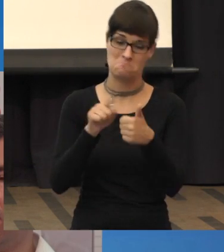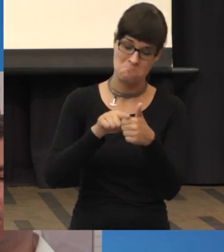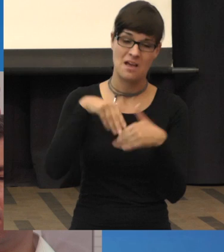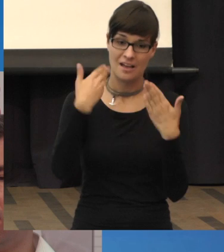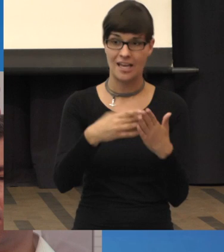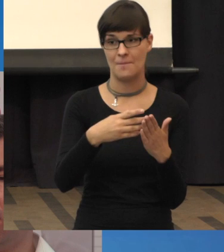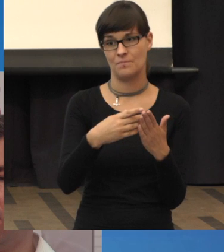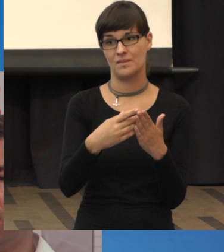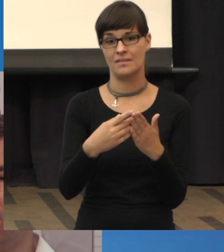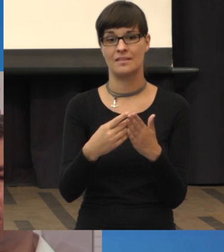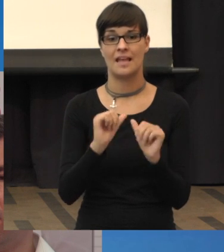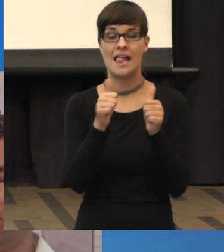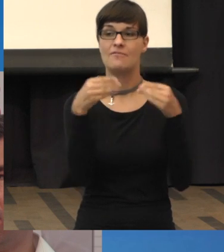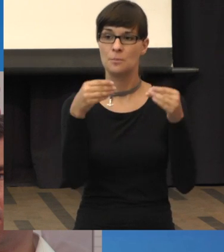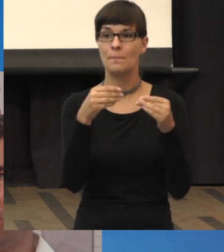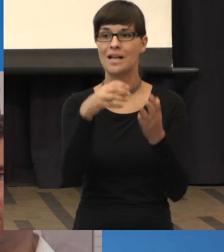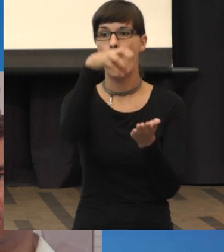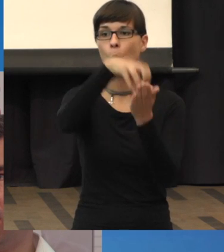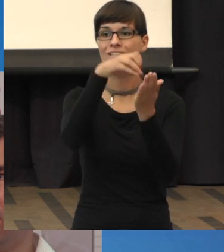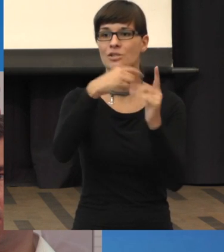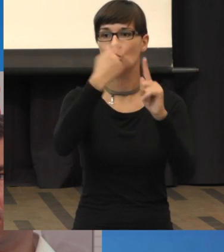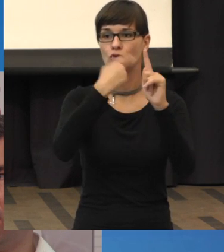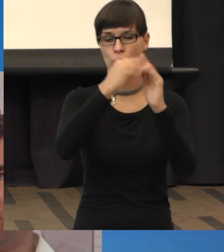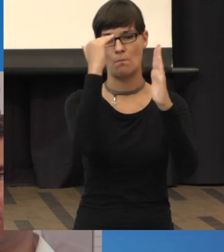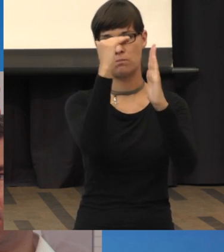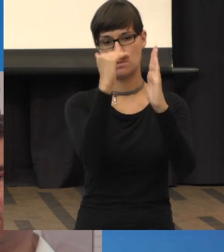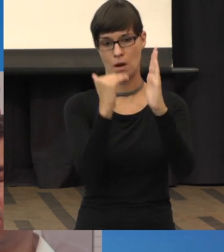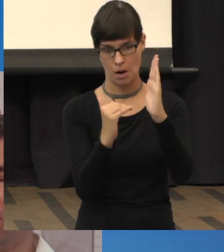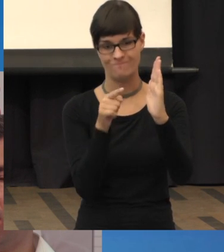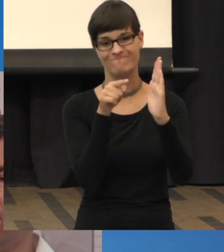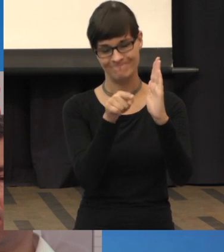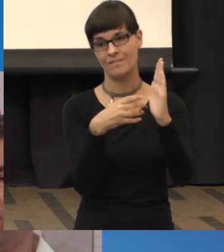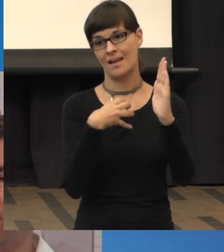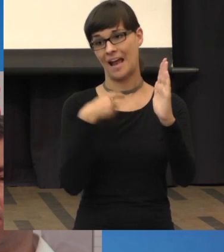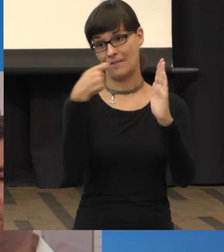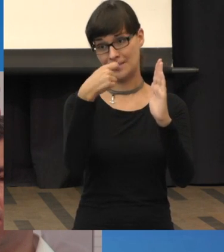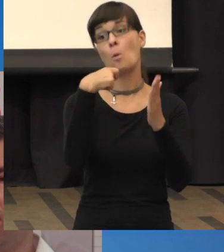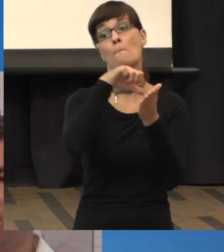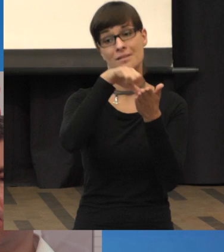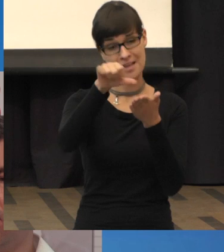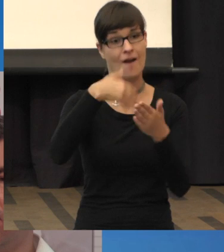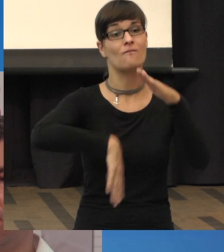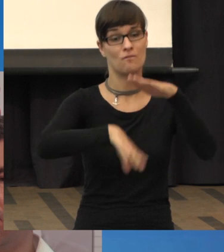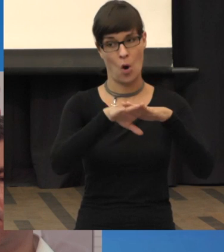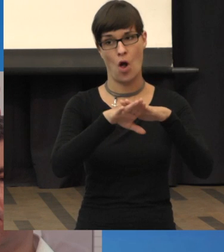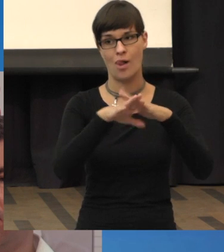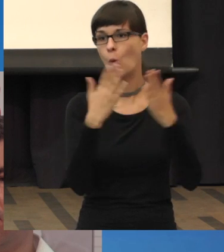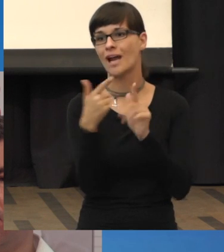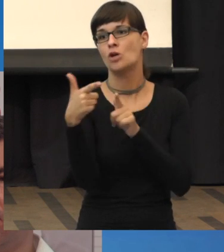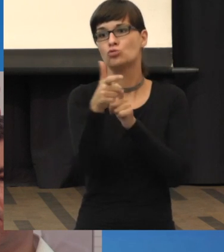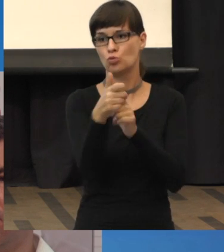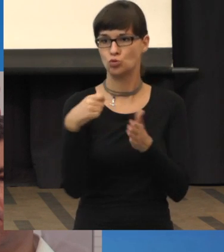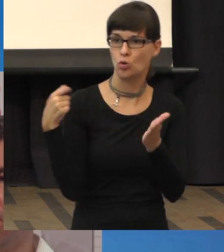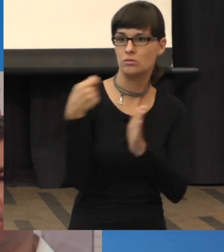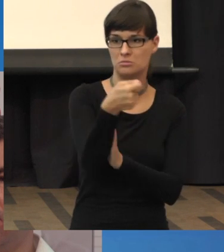sogenannte Hilfsmittel-Positionsnummern und die werden von den Krankenkassen übernommen, bezuschusst, je nach